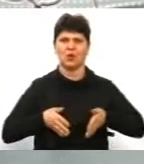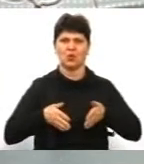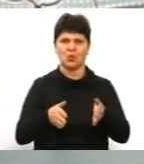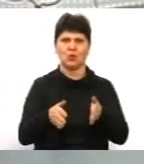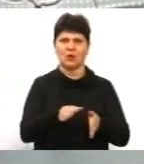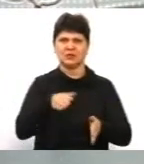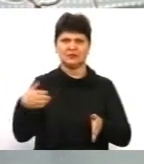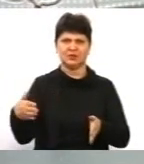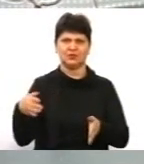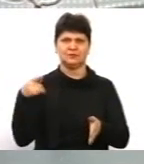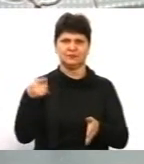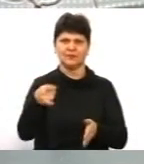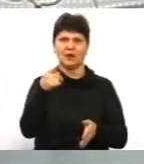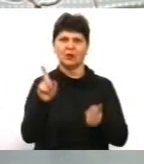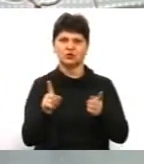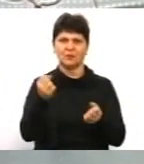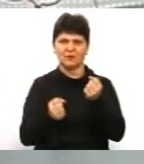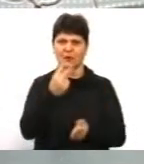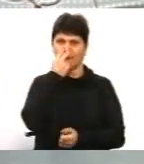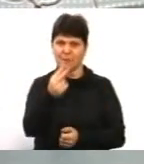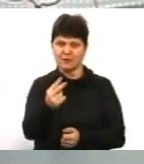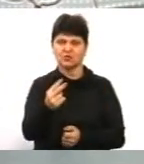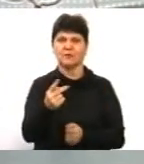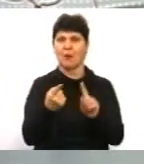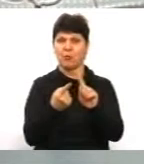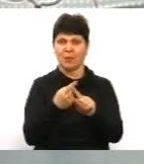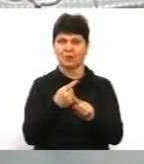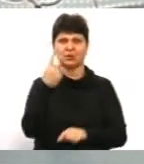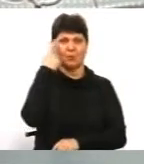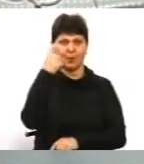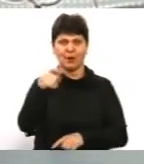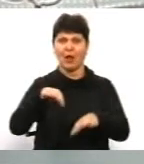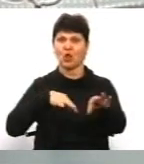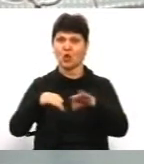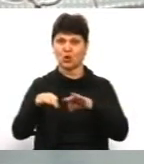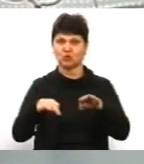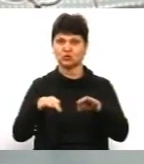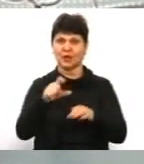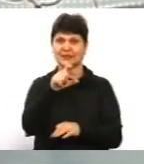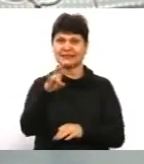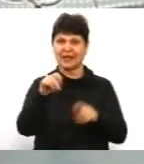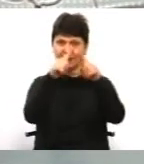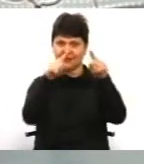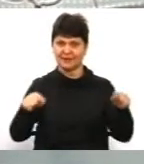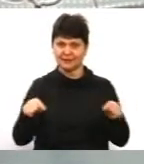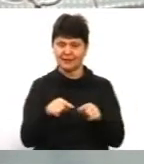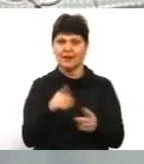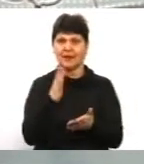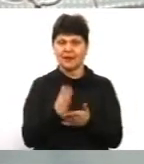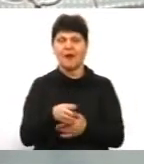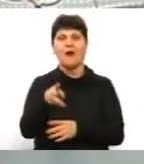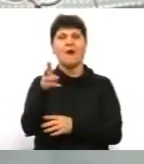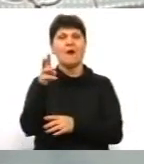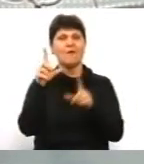видимості, щоб водій завчасно бачив. По-перше, його попереджають дорожніми знаками, що здійснюється фото-відеофіксація.